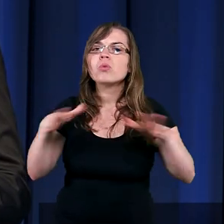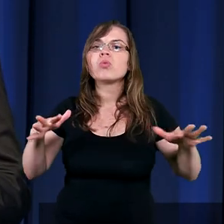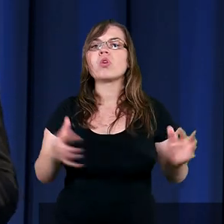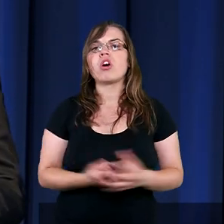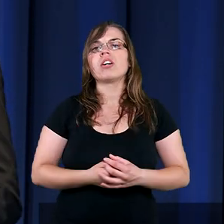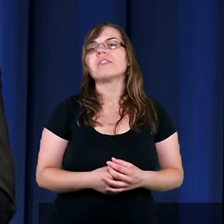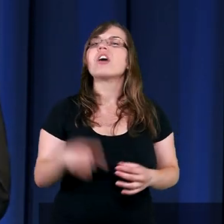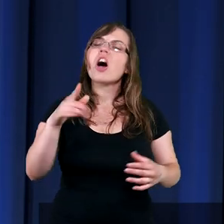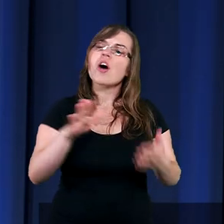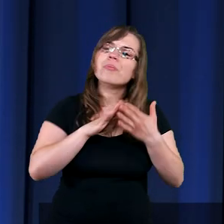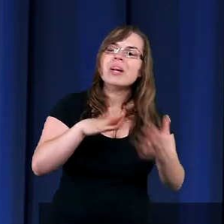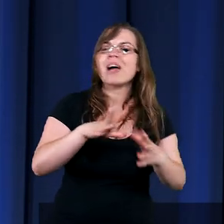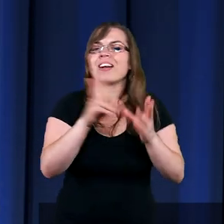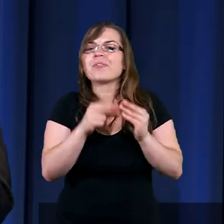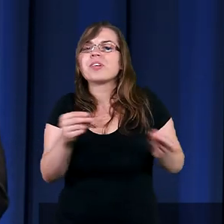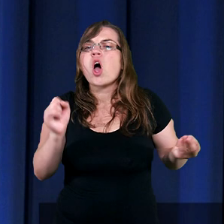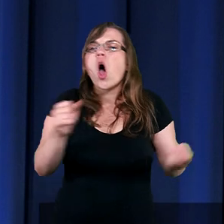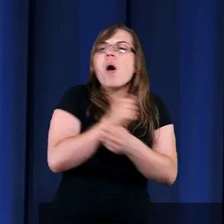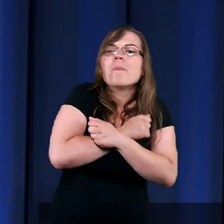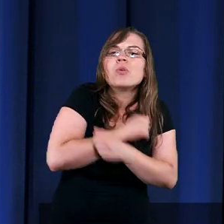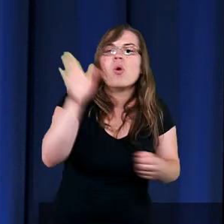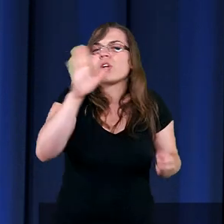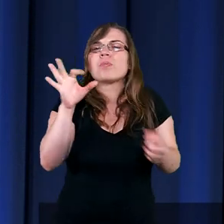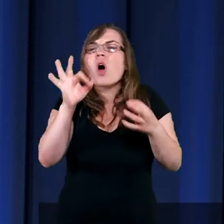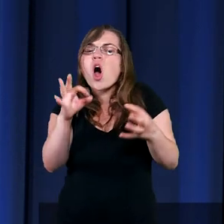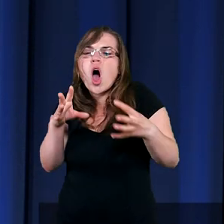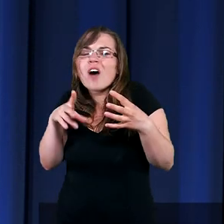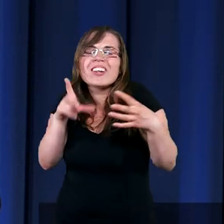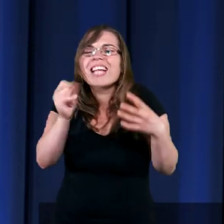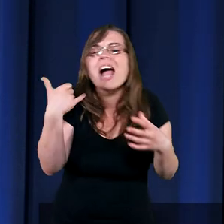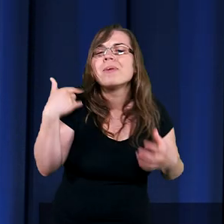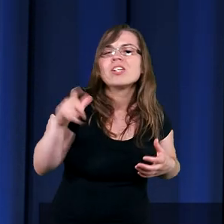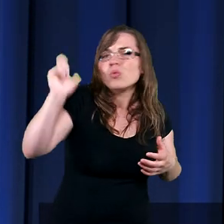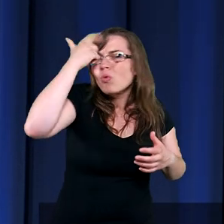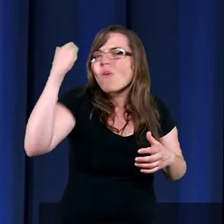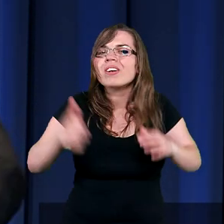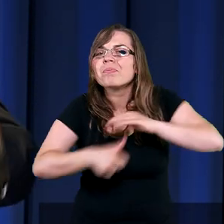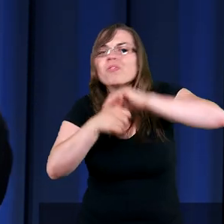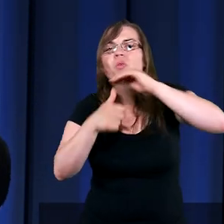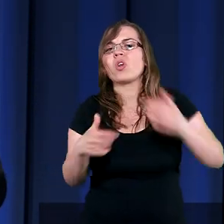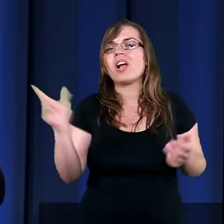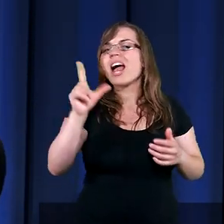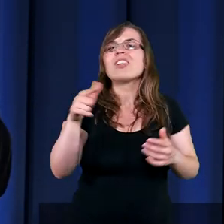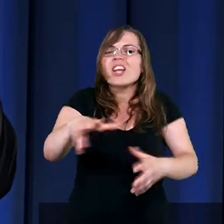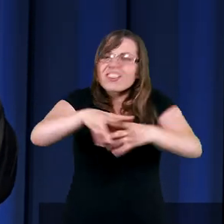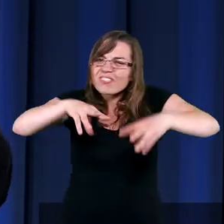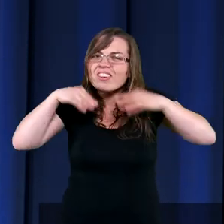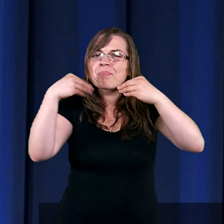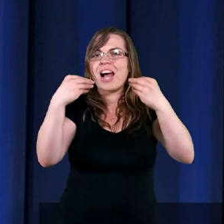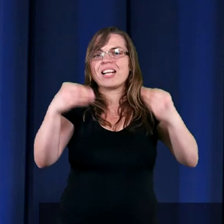O wybaczeniu Bożym. O miłości Bożej. O tym, jak być liderem. To są wszystko fantastyczne